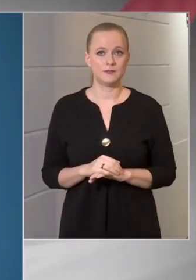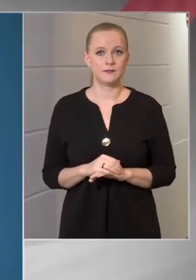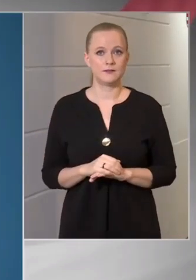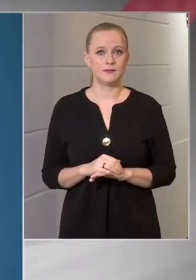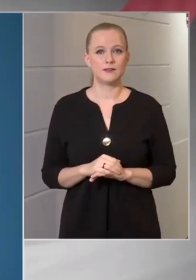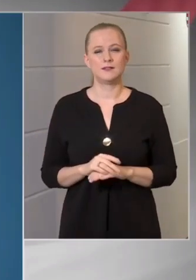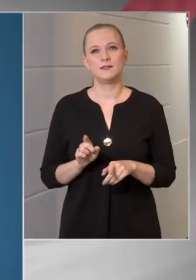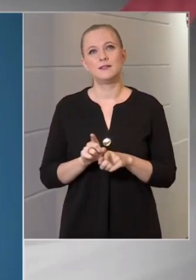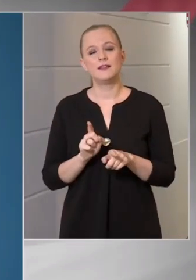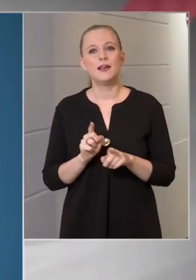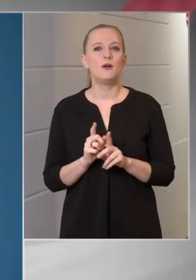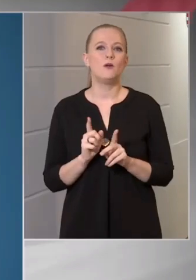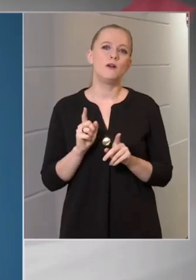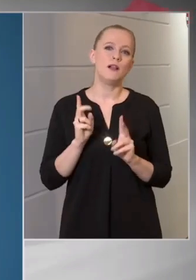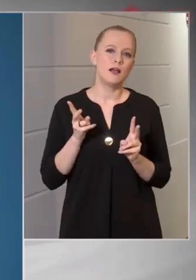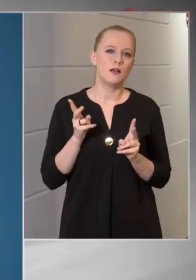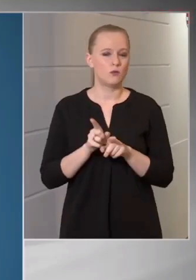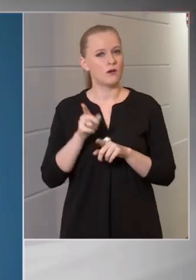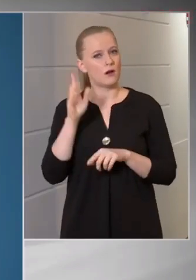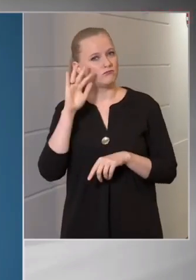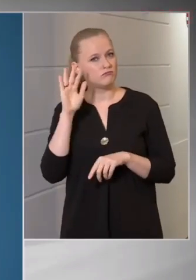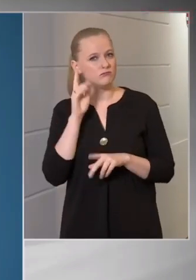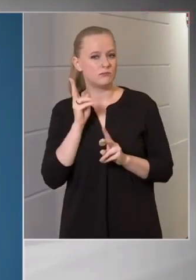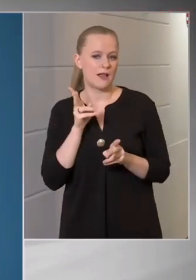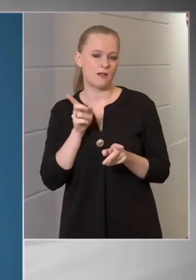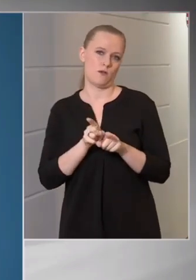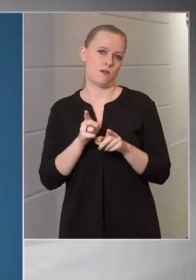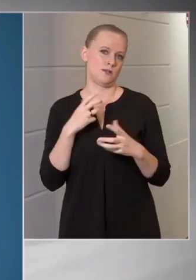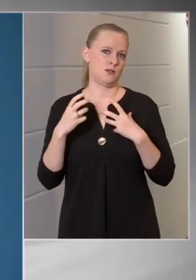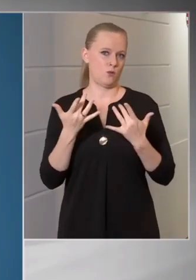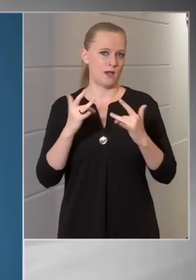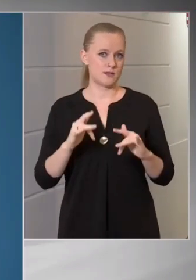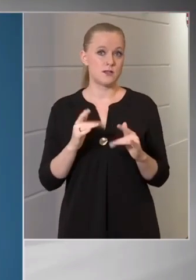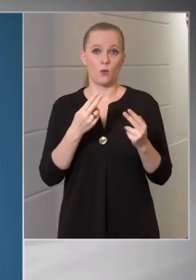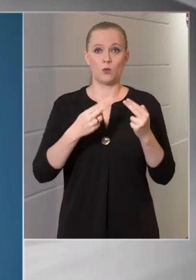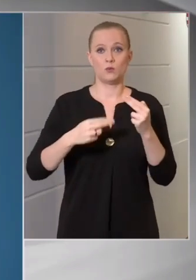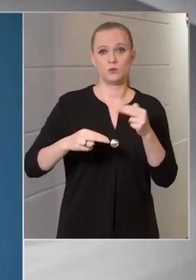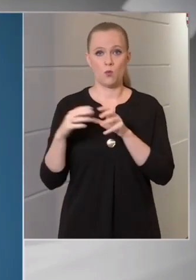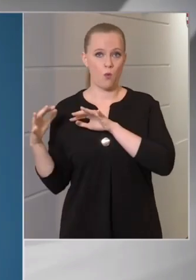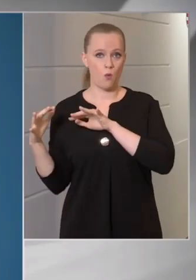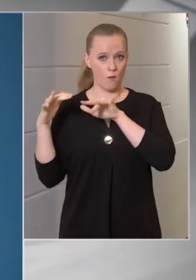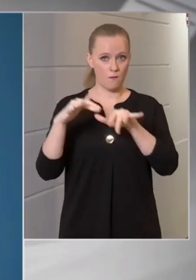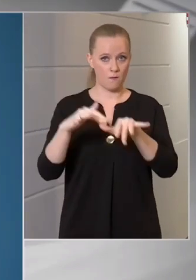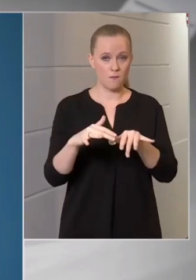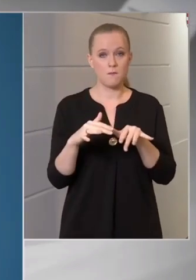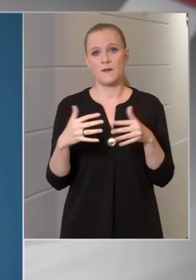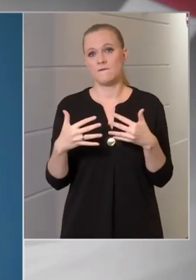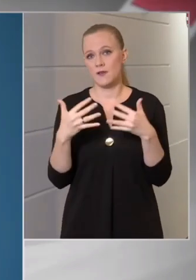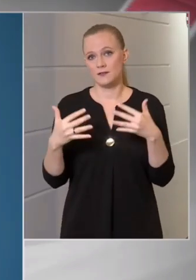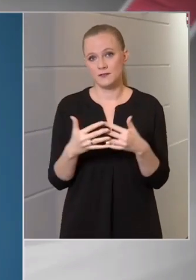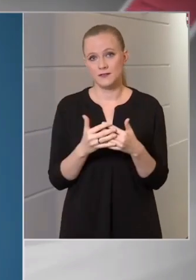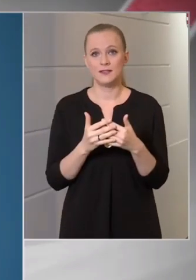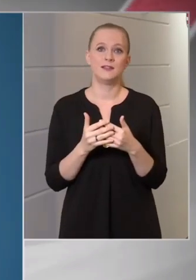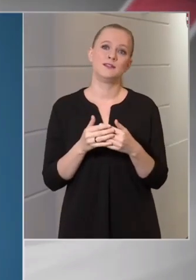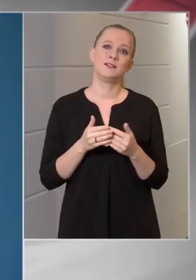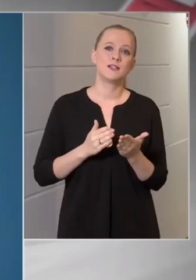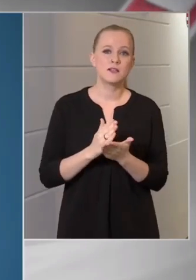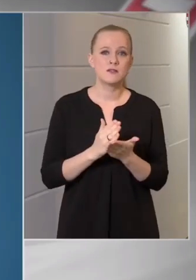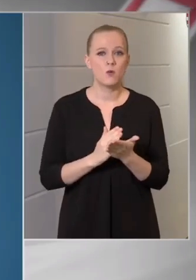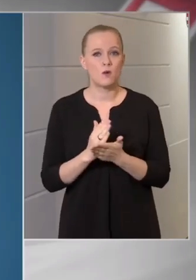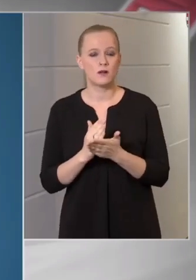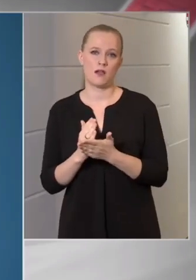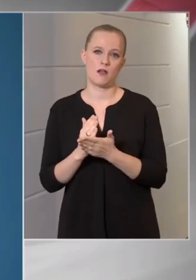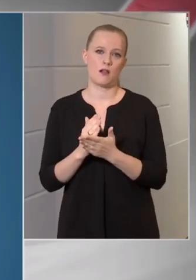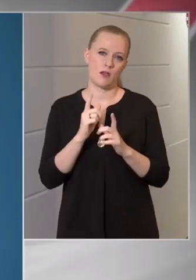elképzelhető az a szituáció is, amikor többen vannak a vendégek, a kiszolgálás egy kicsit